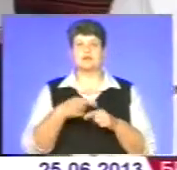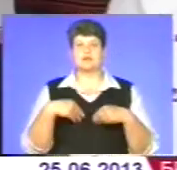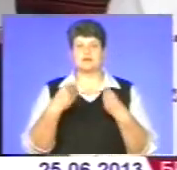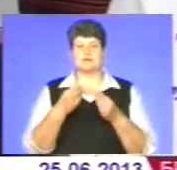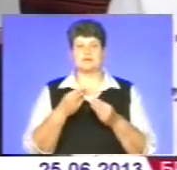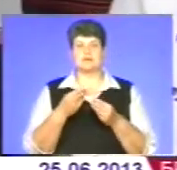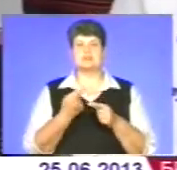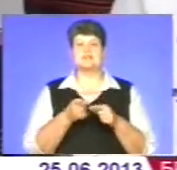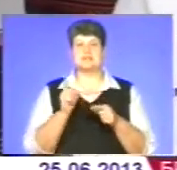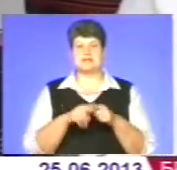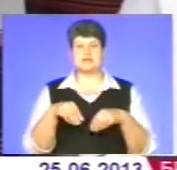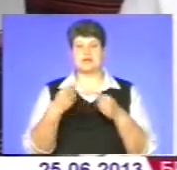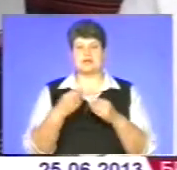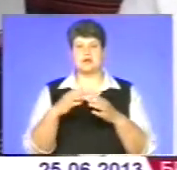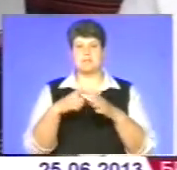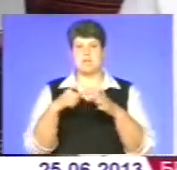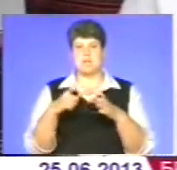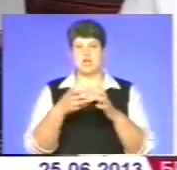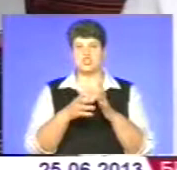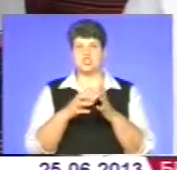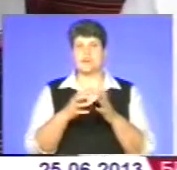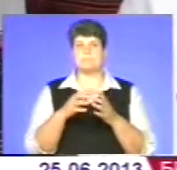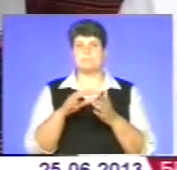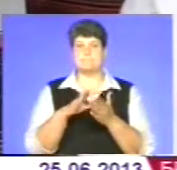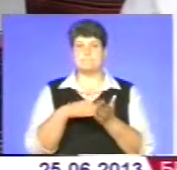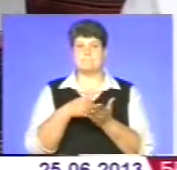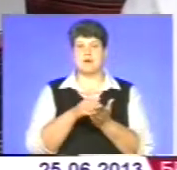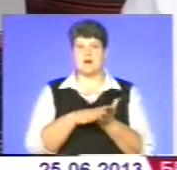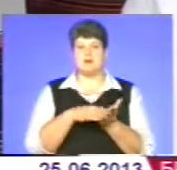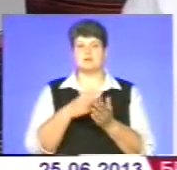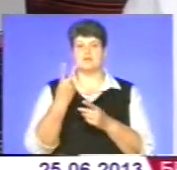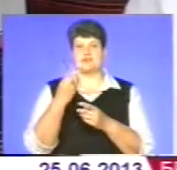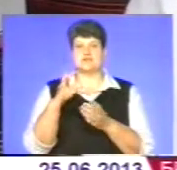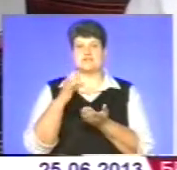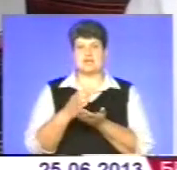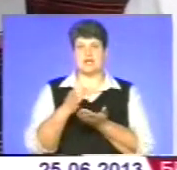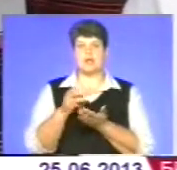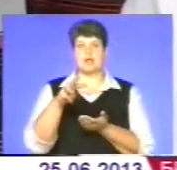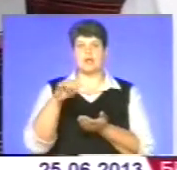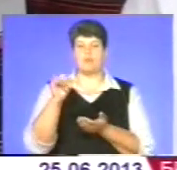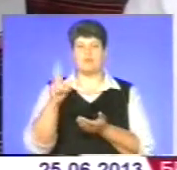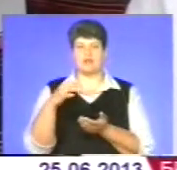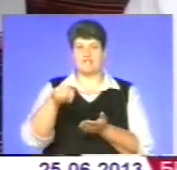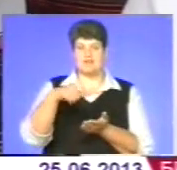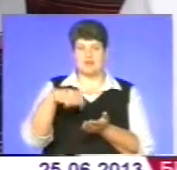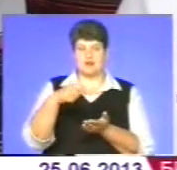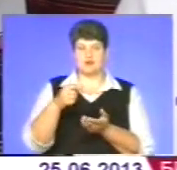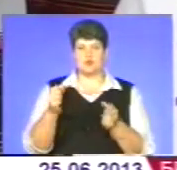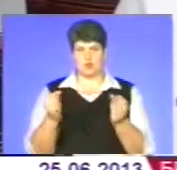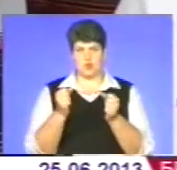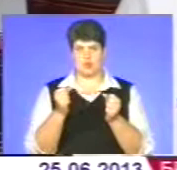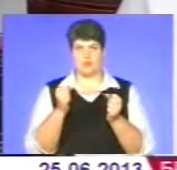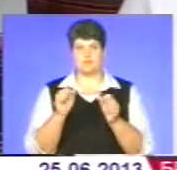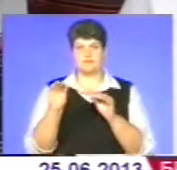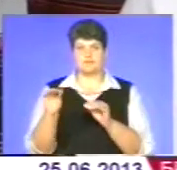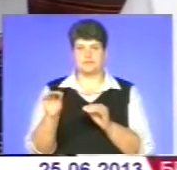Береться пачечка масла, стакан води, два стакани муки. Все заварується. Тоді схолоджується і